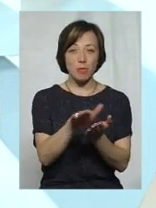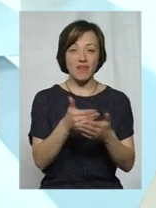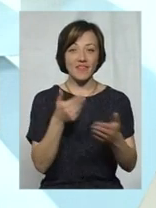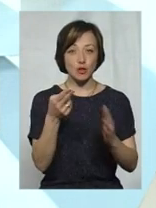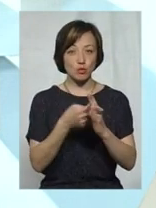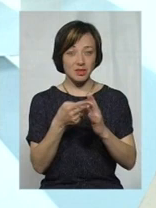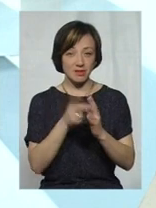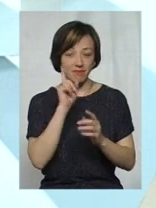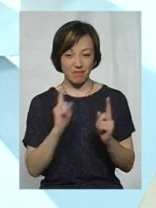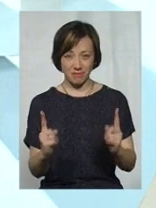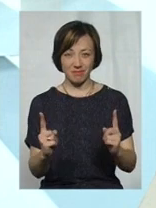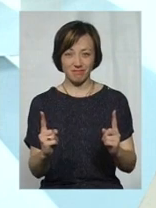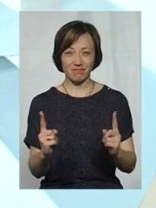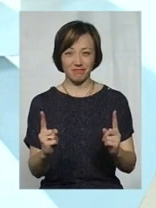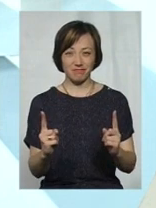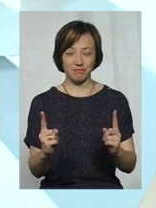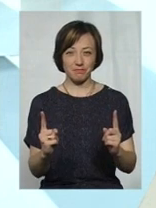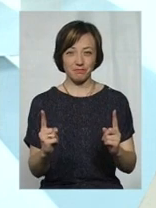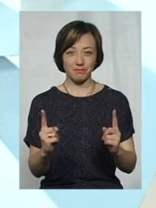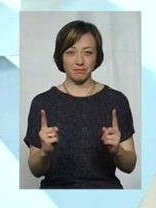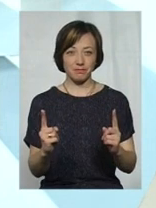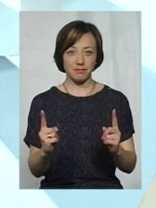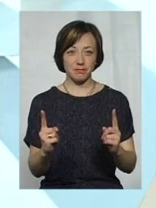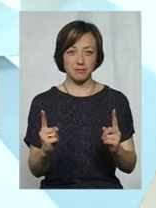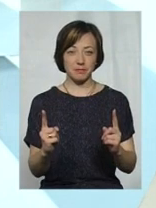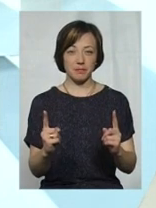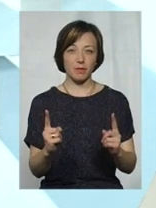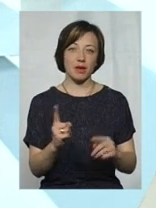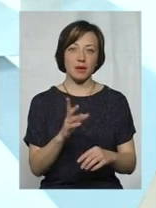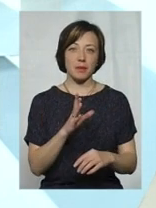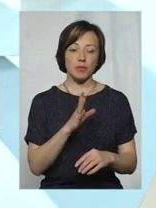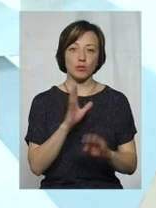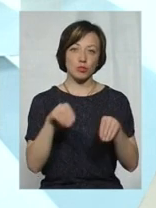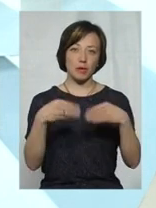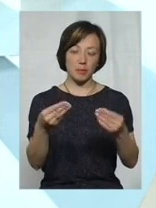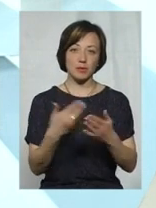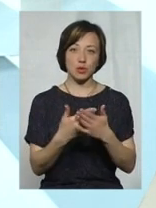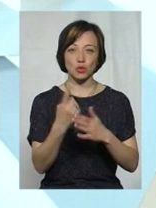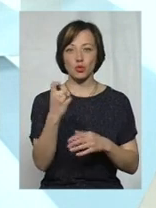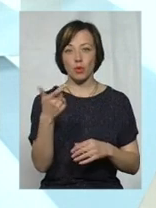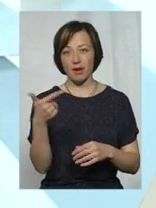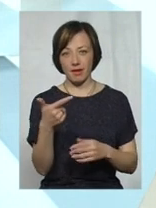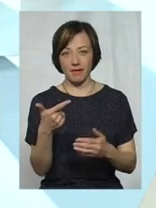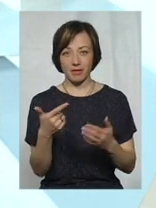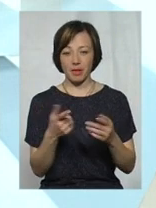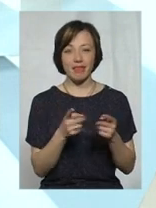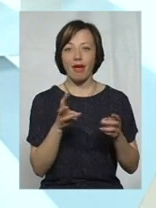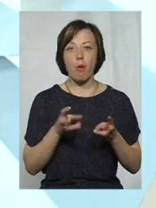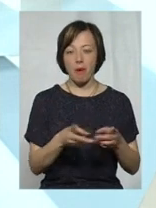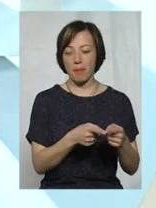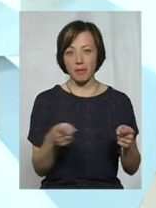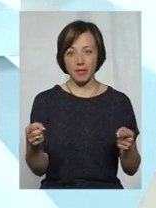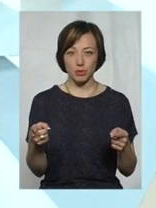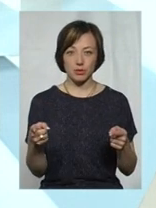від субсидії, умовно, скажімо, яка буде призначена 100 гривень на неопалювальний період,